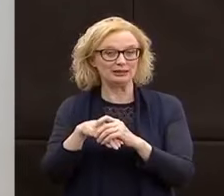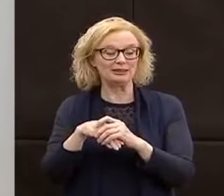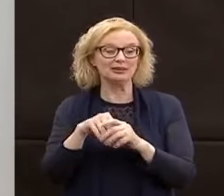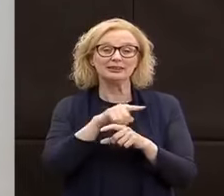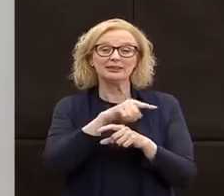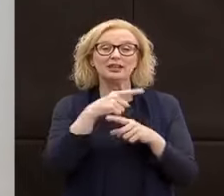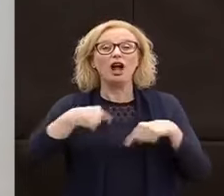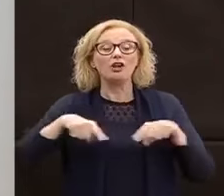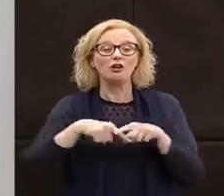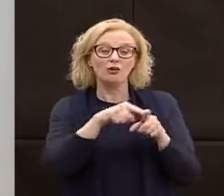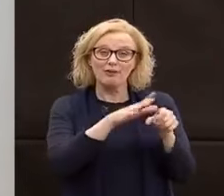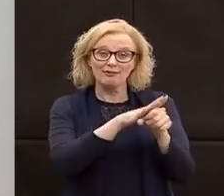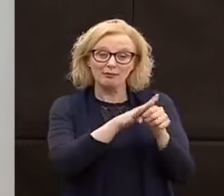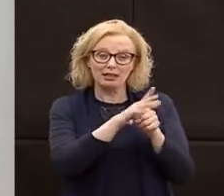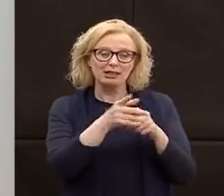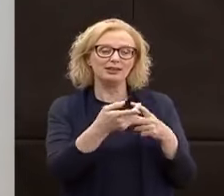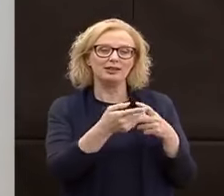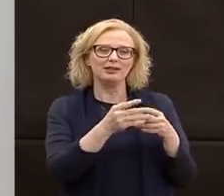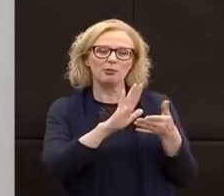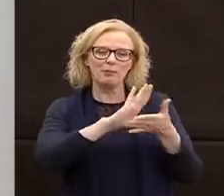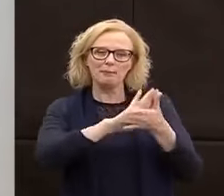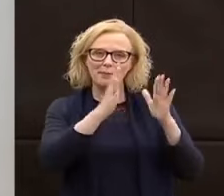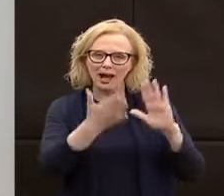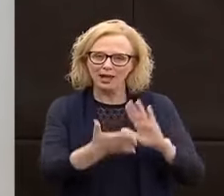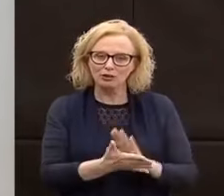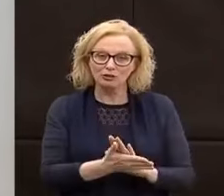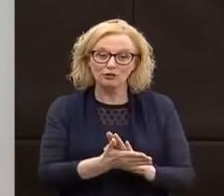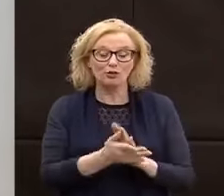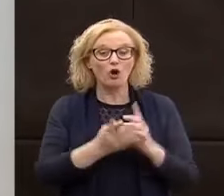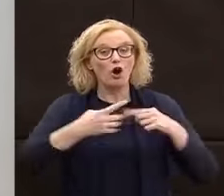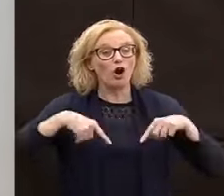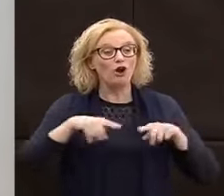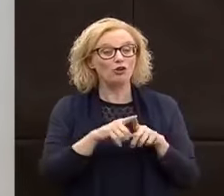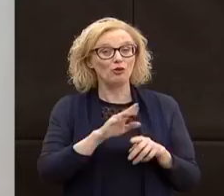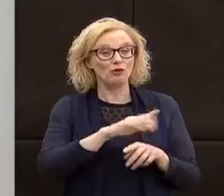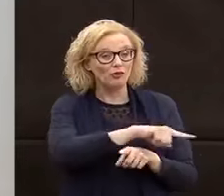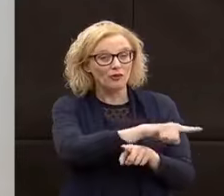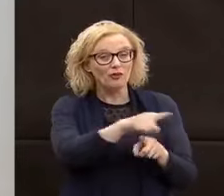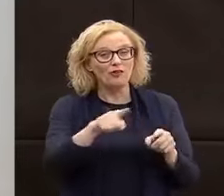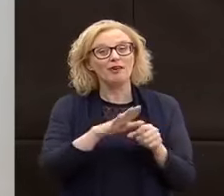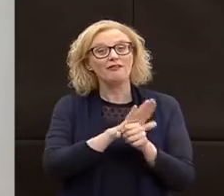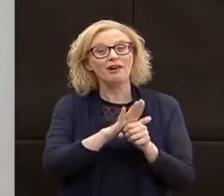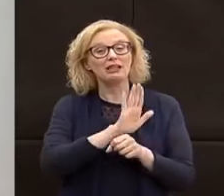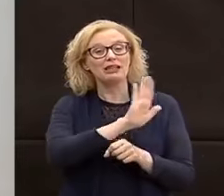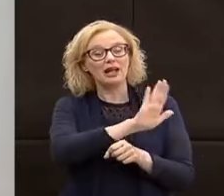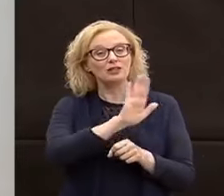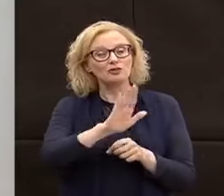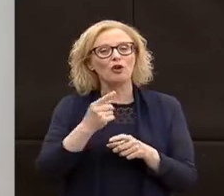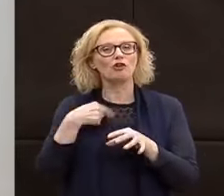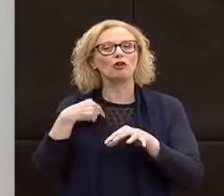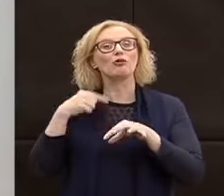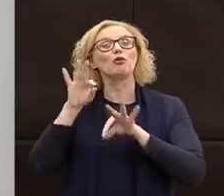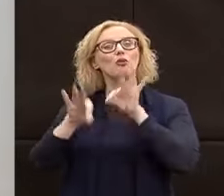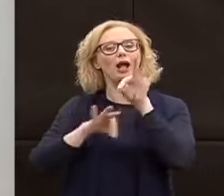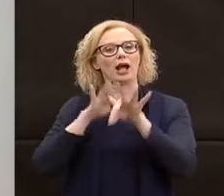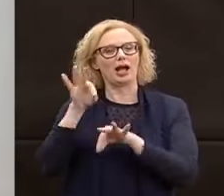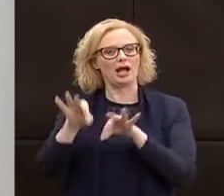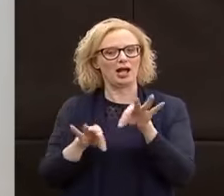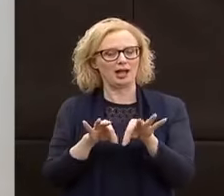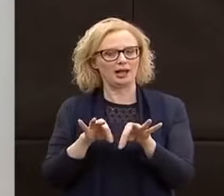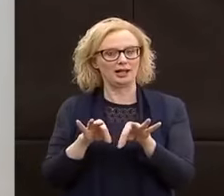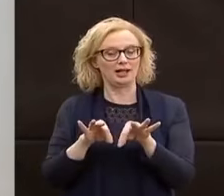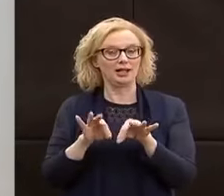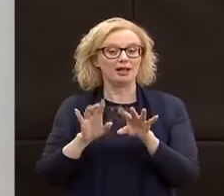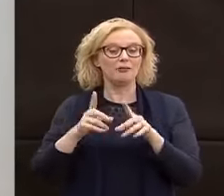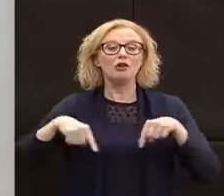un patto, una collaborazione. Abbiamo in cura le persone, i loro cari, e quindi noi vogliamo riaprire nel momento